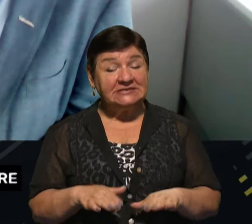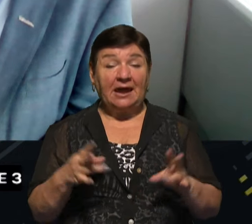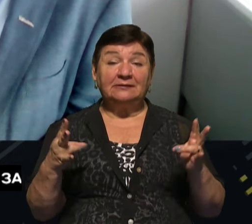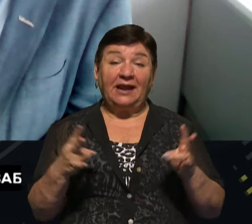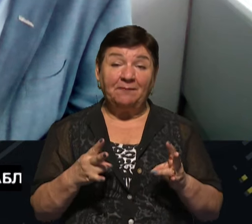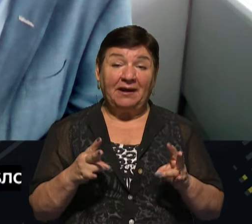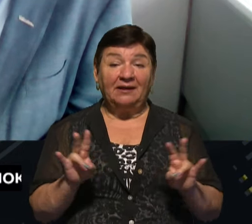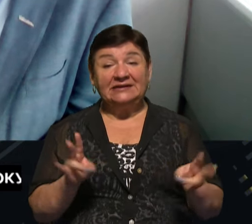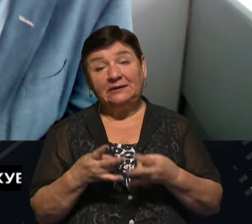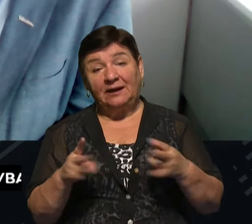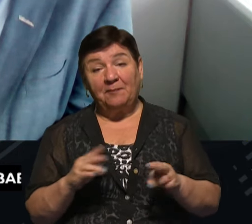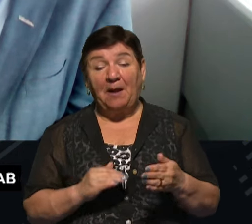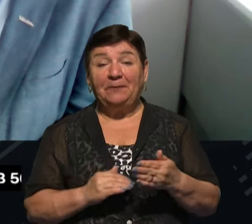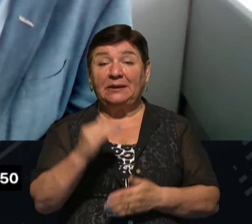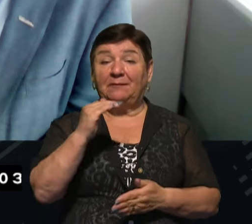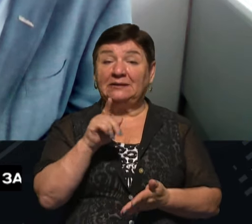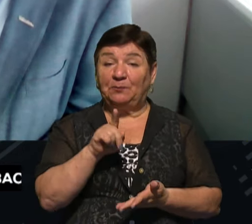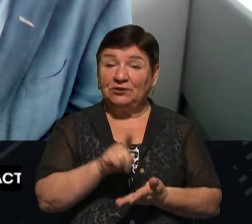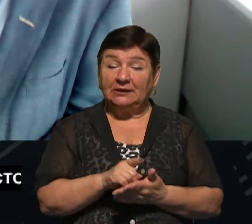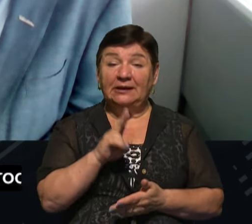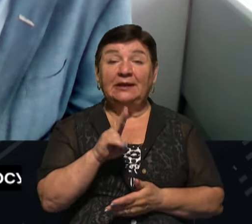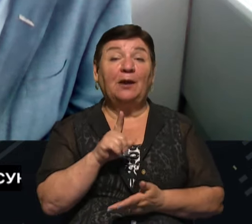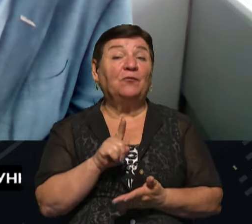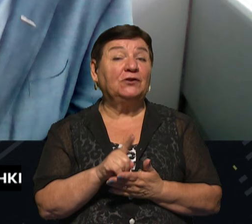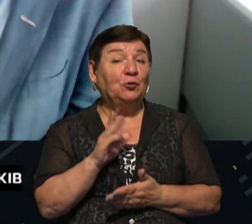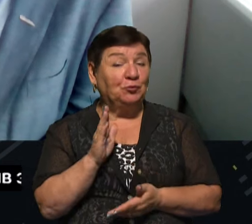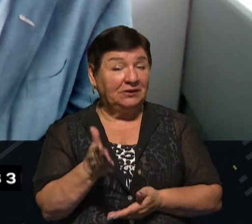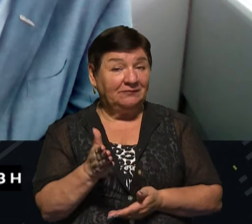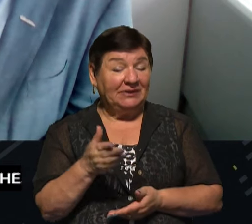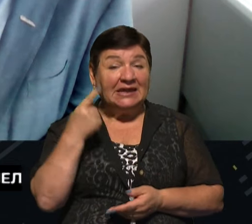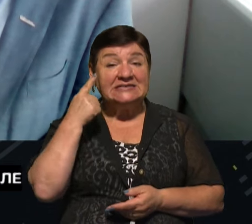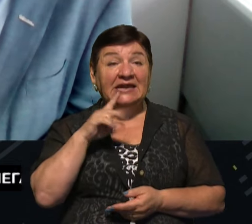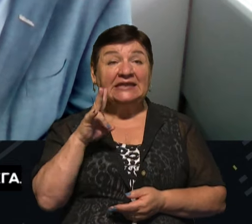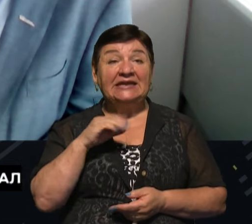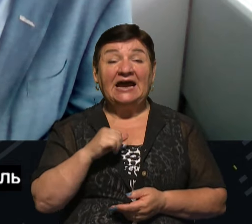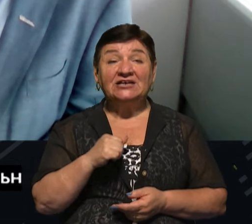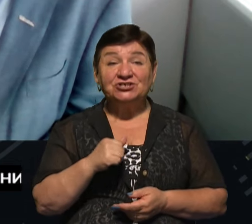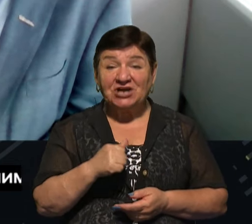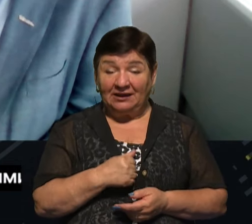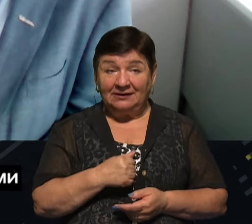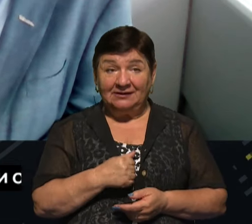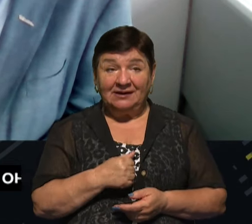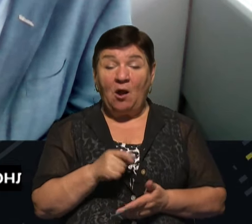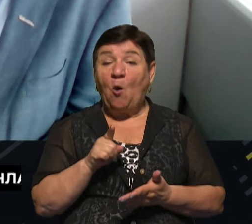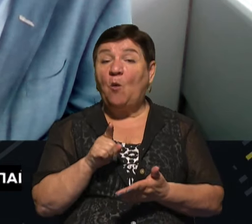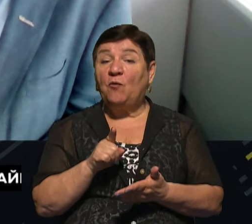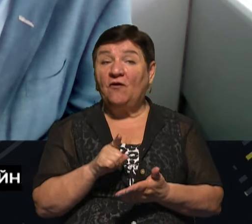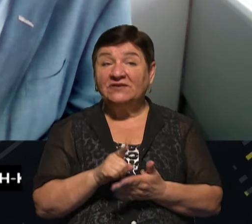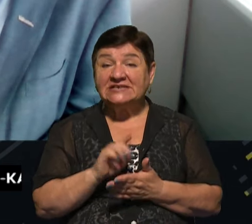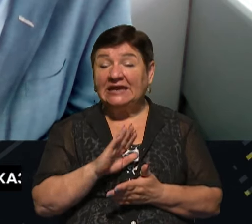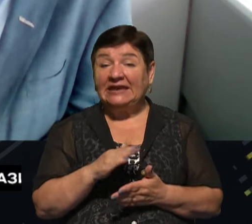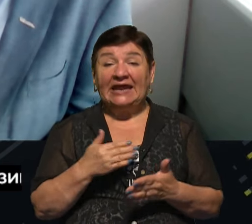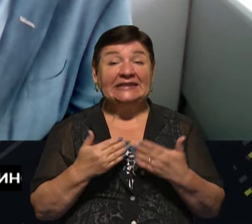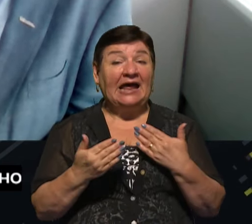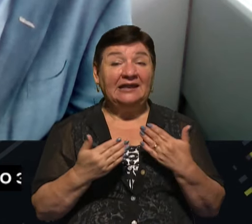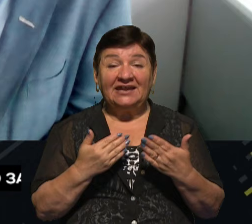піднімати податки і як би це мало бути? Знаєте, на жаль, до омбудсменських обов'язків не належить